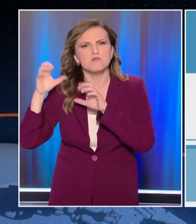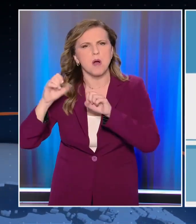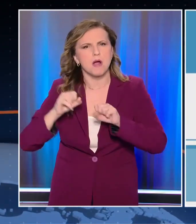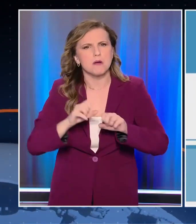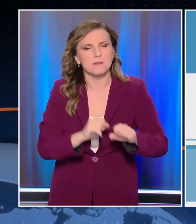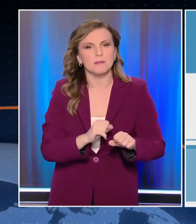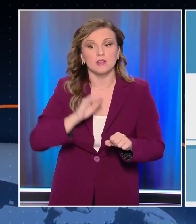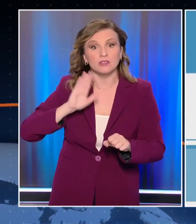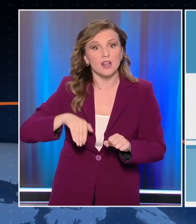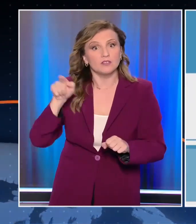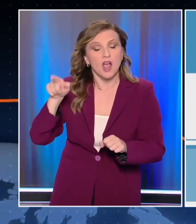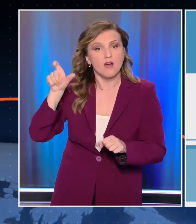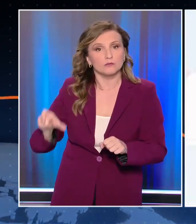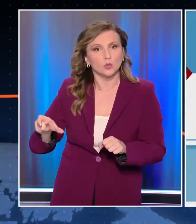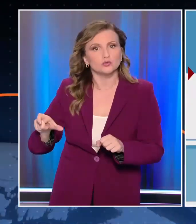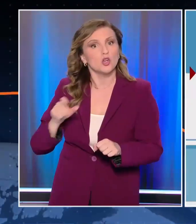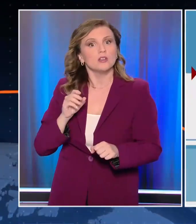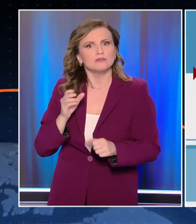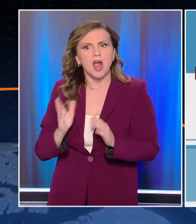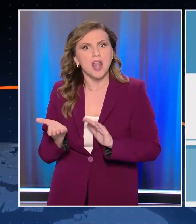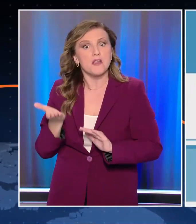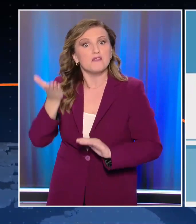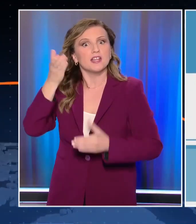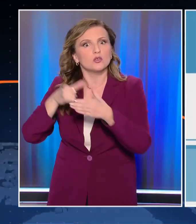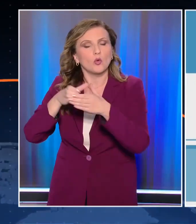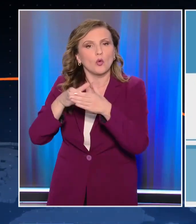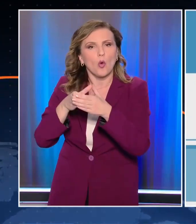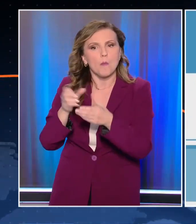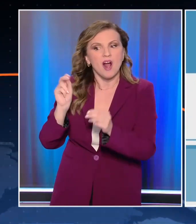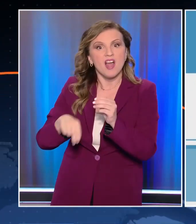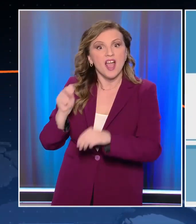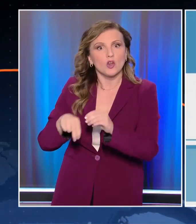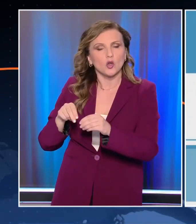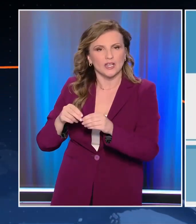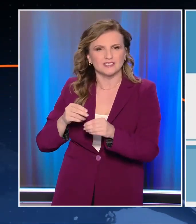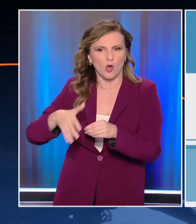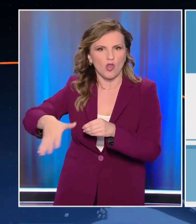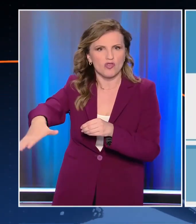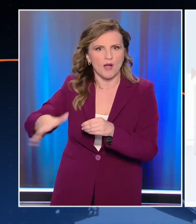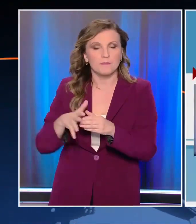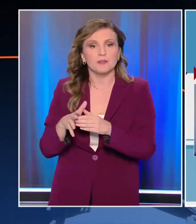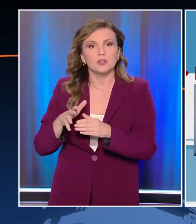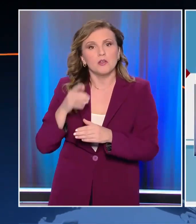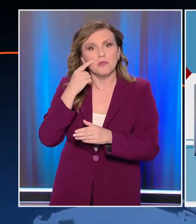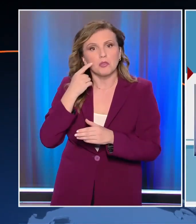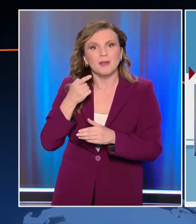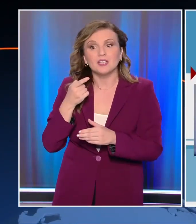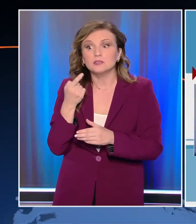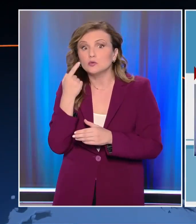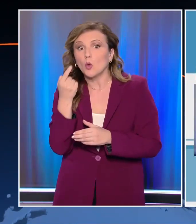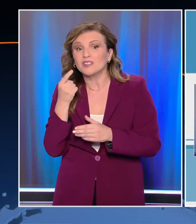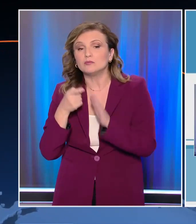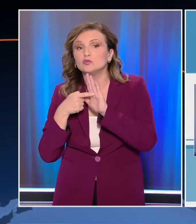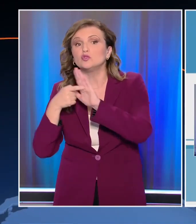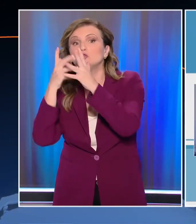του αποδίδει λίγο δημοσκοπικά. Αν τυχόν ανατραπούν τελείως τα δεδομένα, μπορεί να μην προχωρήσει σε μια ακραία ενέργεια. Πώς το είδατε αυτό το